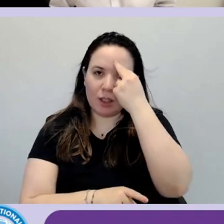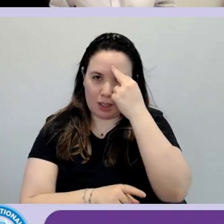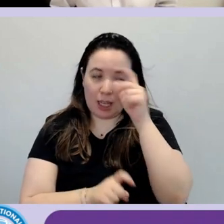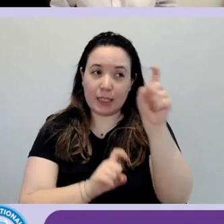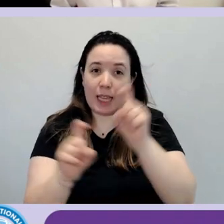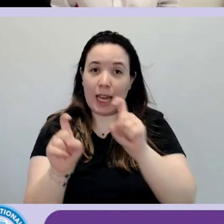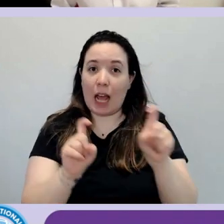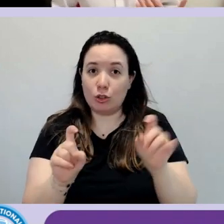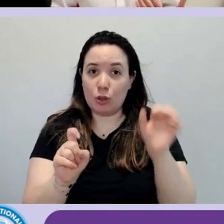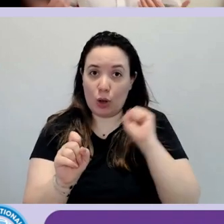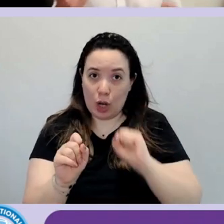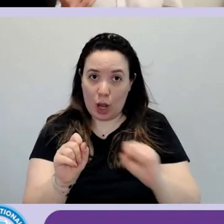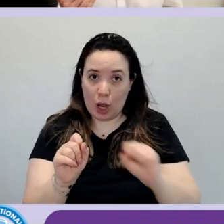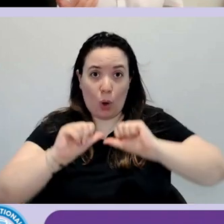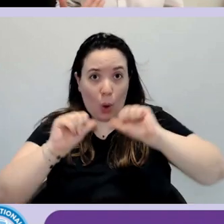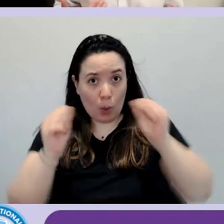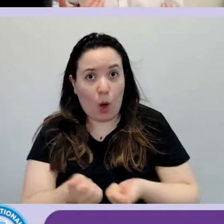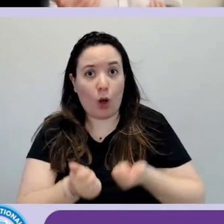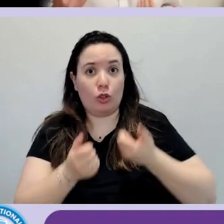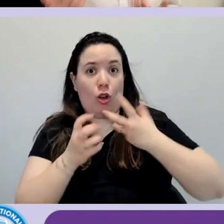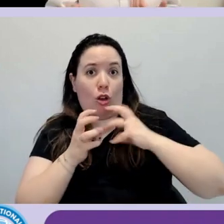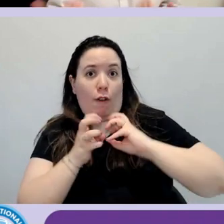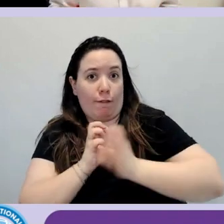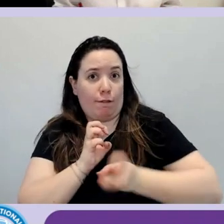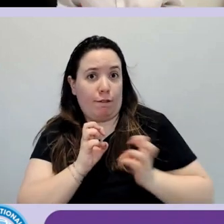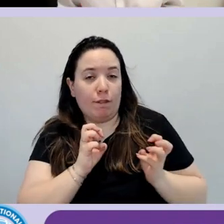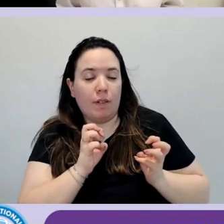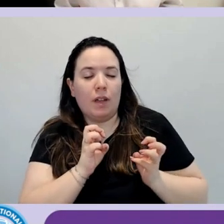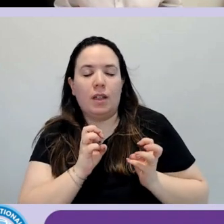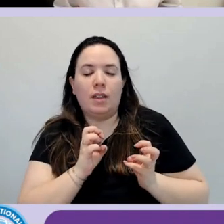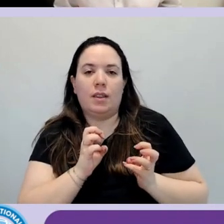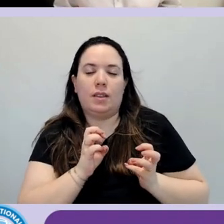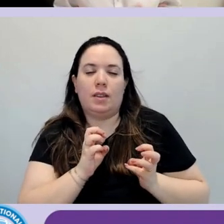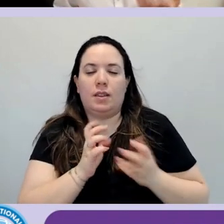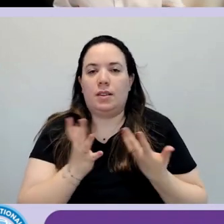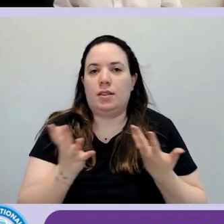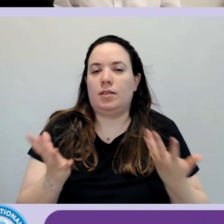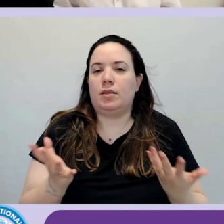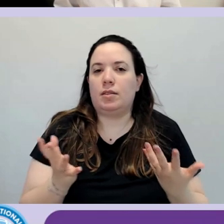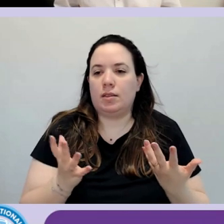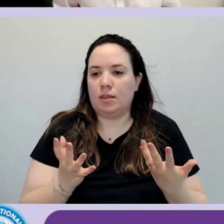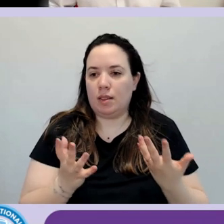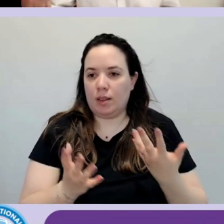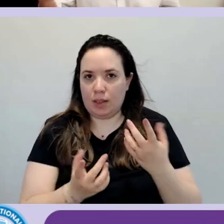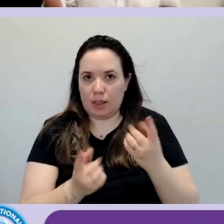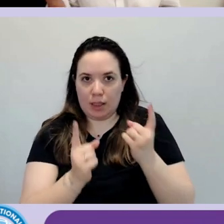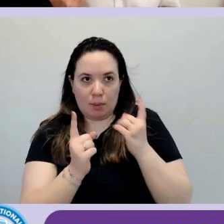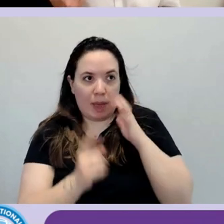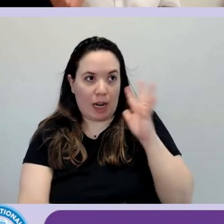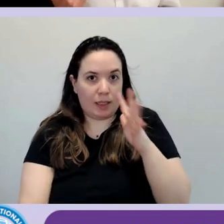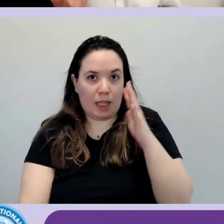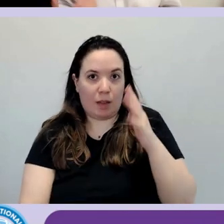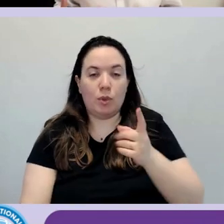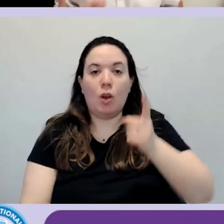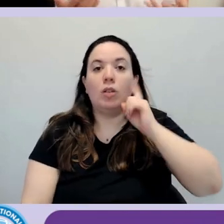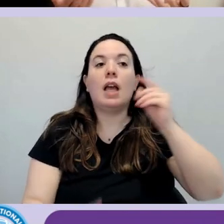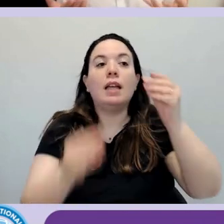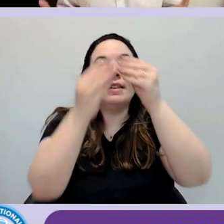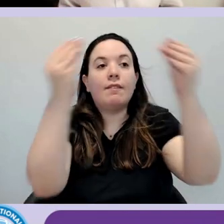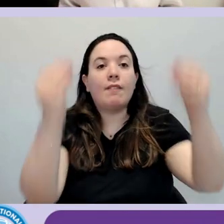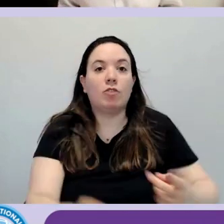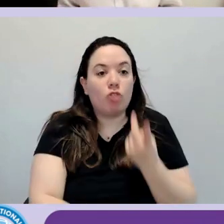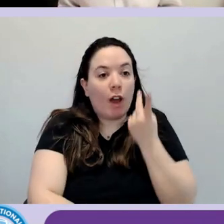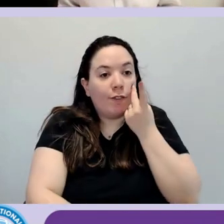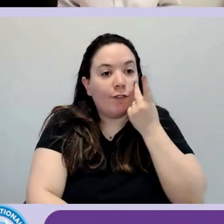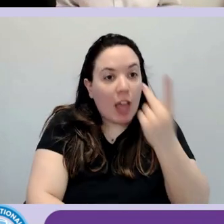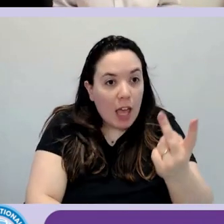interazione. Un conto è se io percepisco l'interfaccia guardandola o ascoltandola. Quando